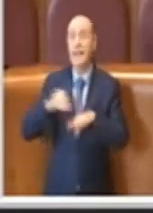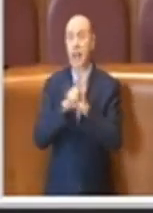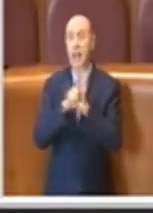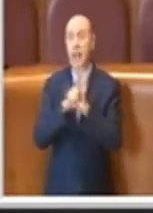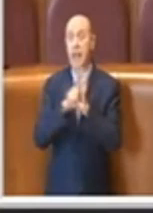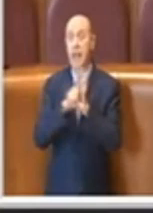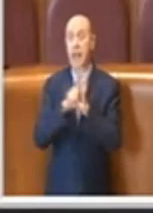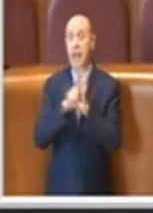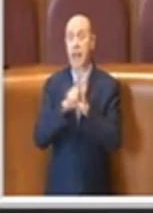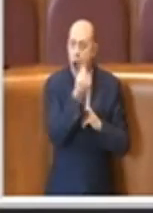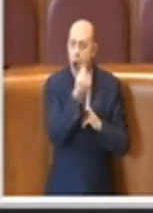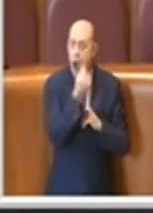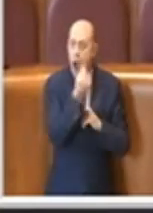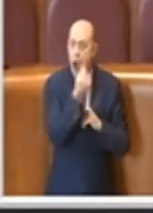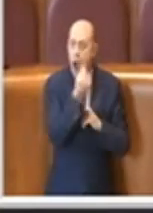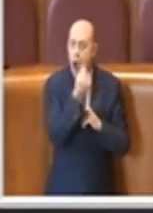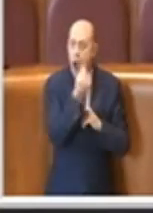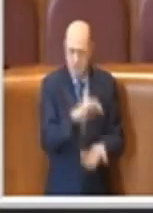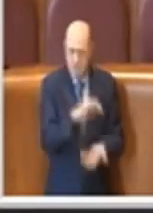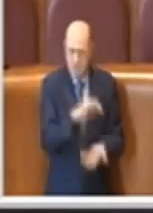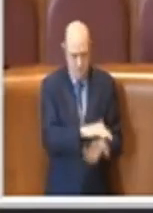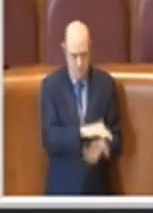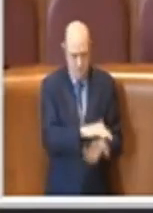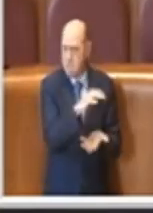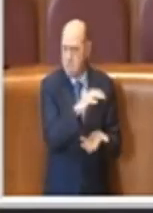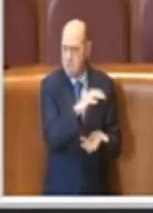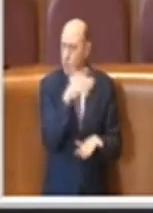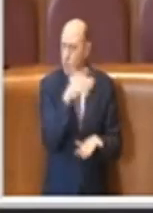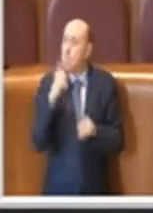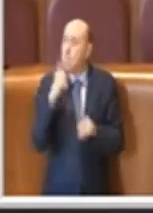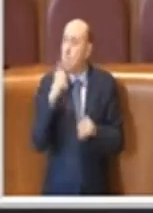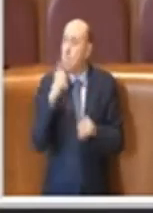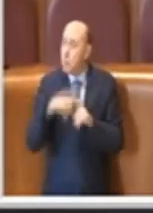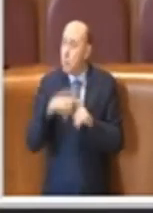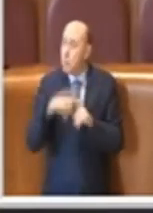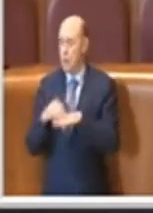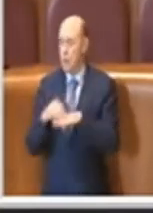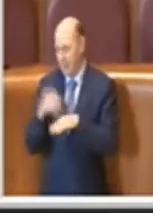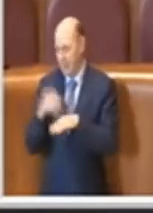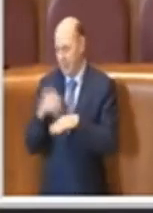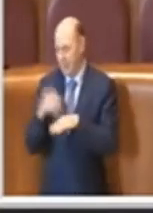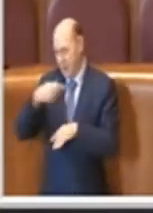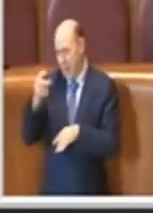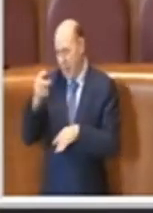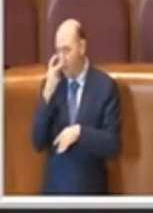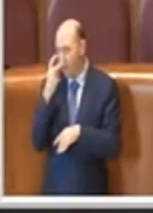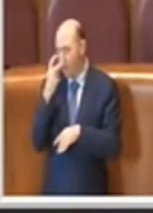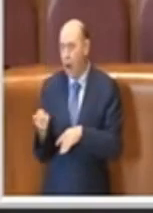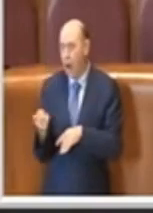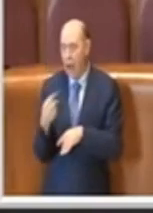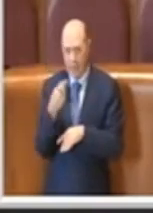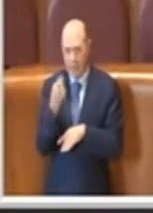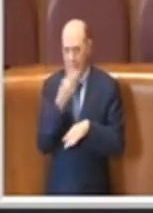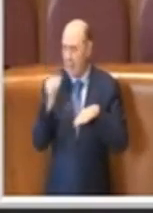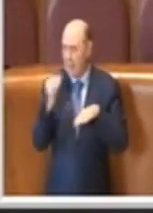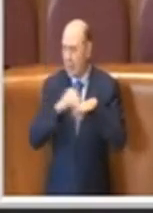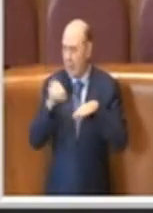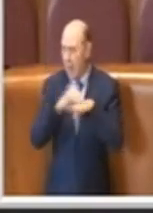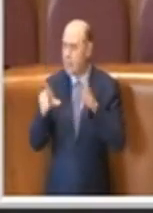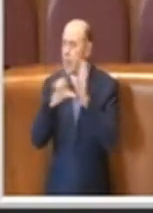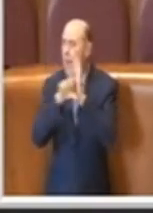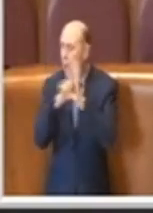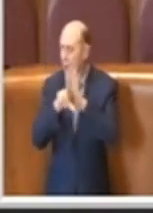somme già importanti e quindi, come sappiamo noi avvocati, interessi legali vanno poi a